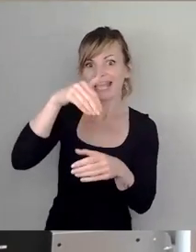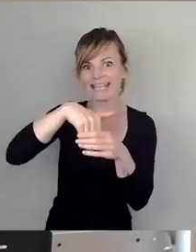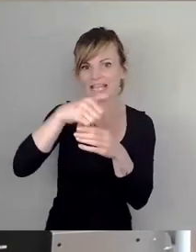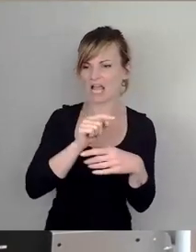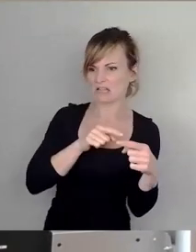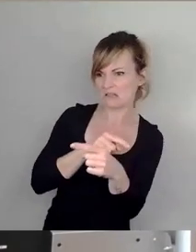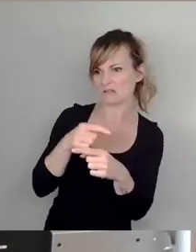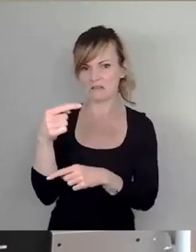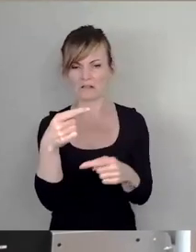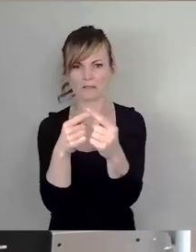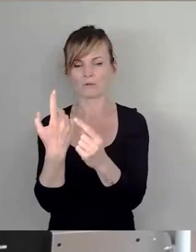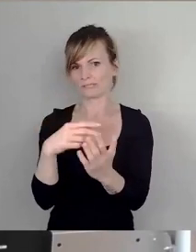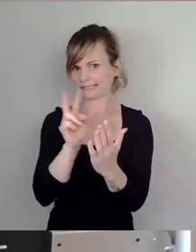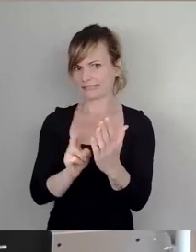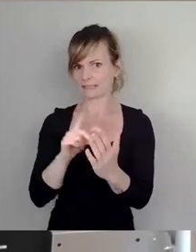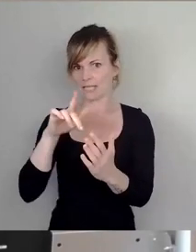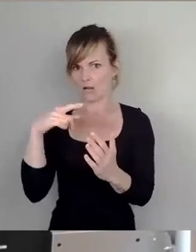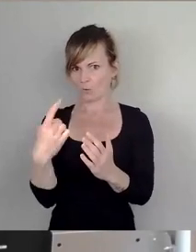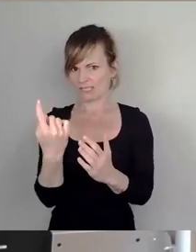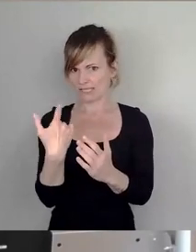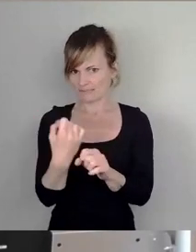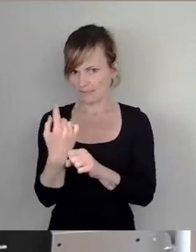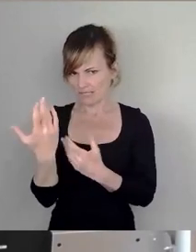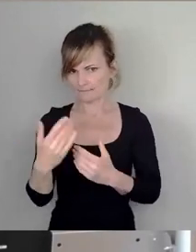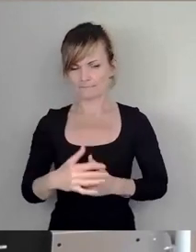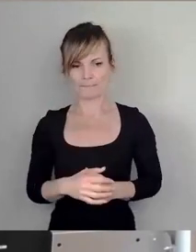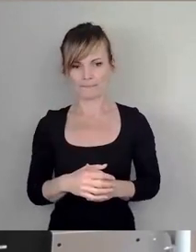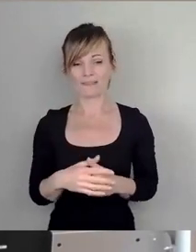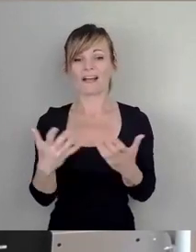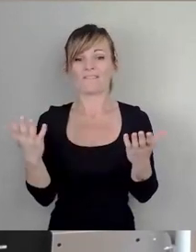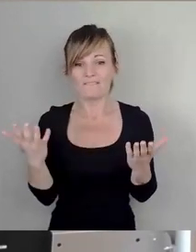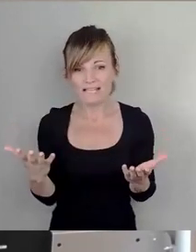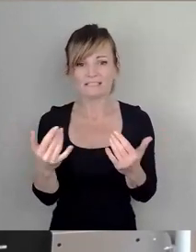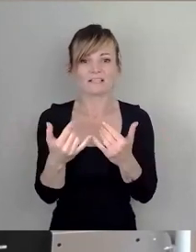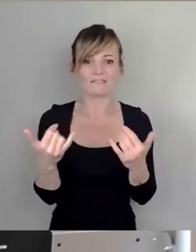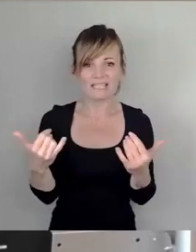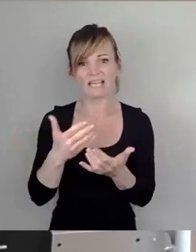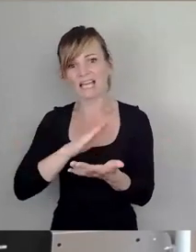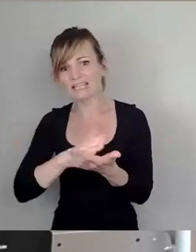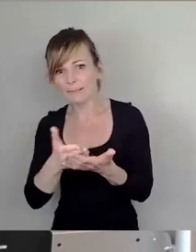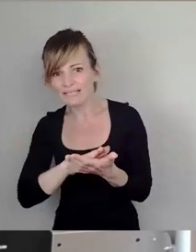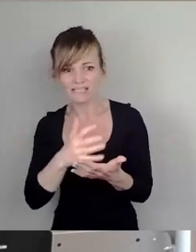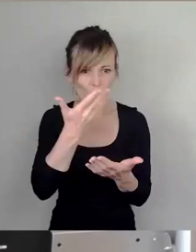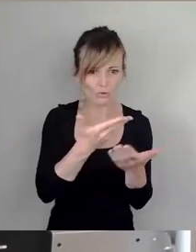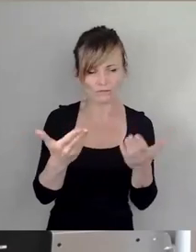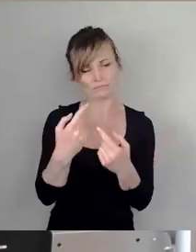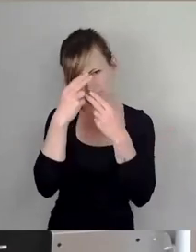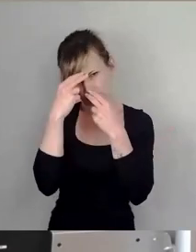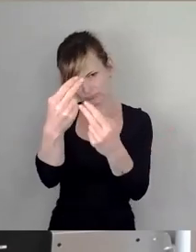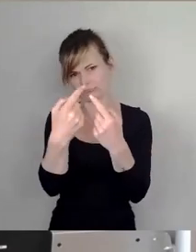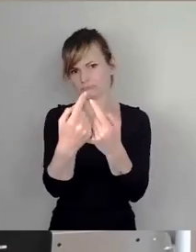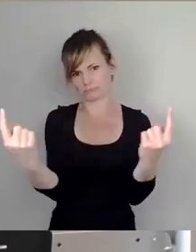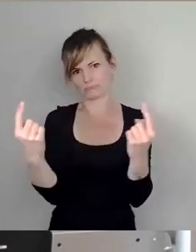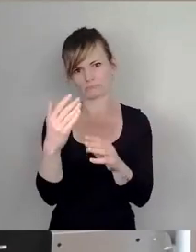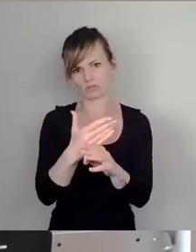von Lea Grundig lesen. Was davon wie zu interpretieren ist, möge jeder selbst entscheiden und über die fühligen